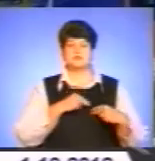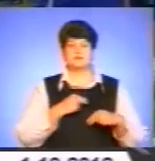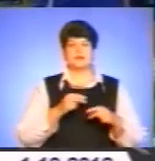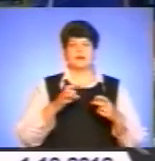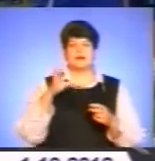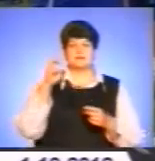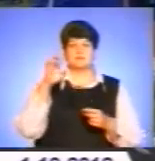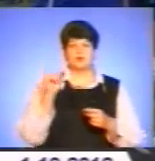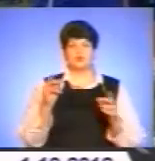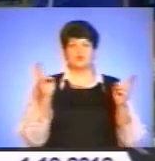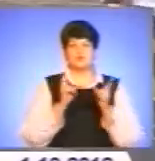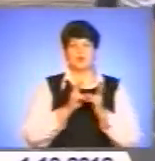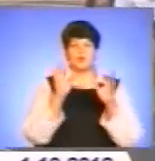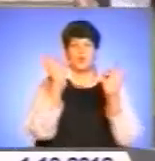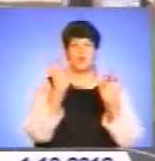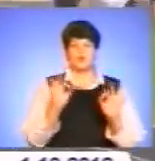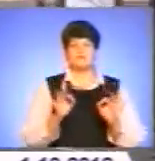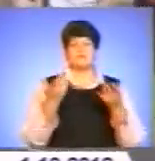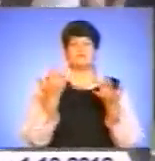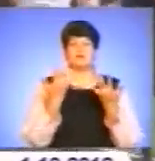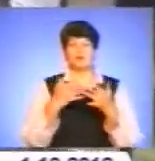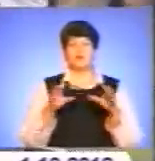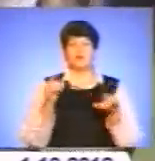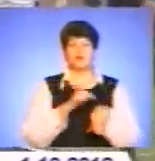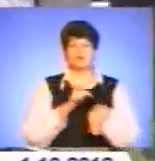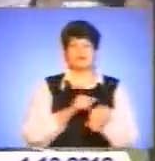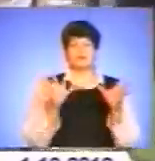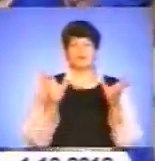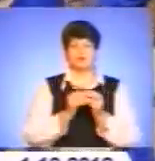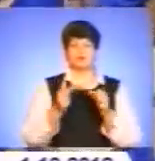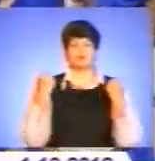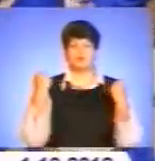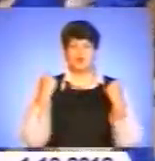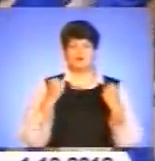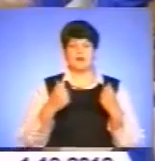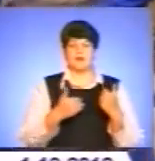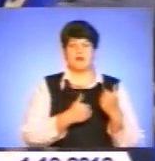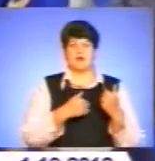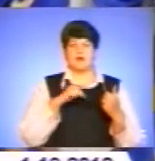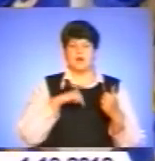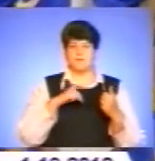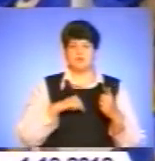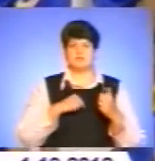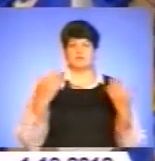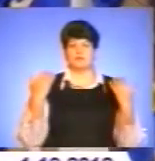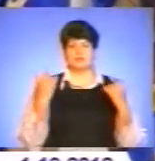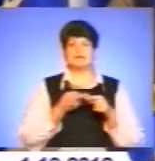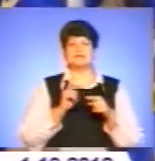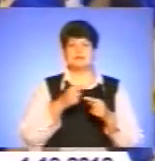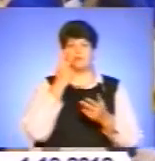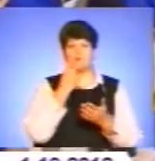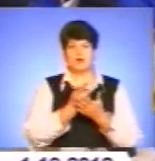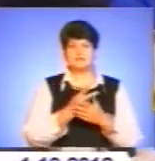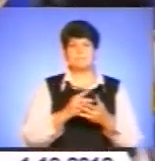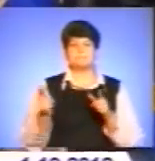зустрічають осінь, де в кількох годинах поєднують спорт, емоції та відпочинок. Це в першу чергу показує підготовку